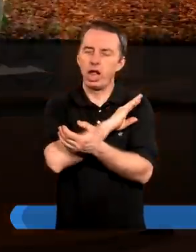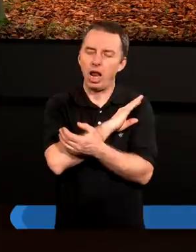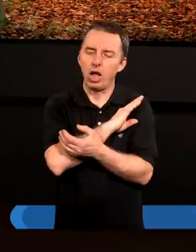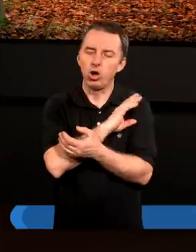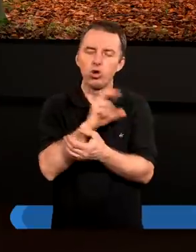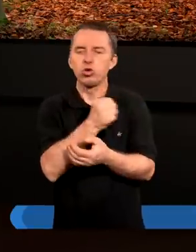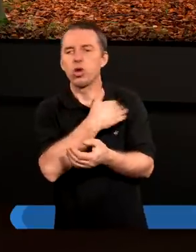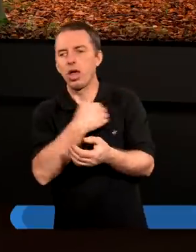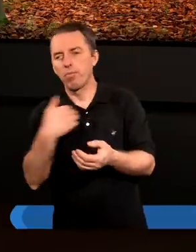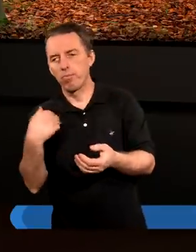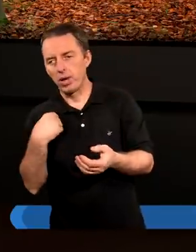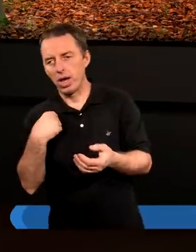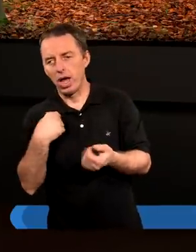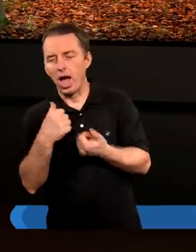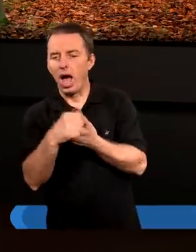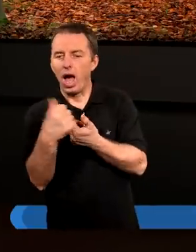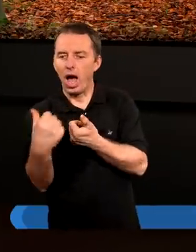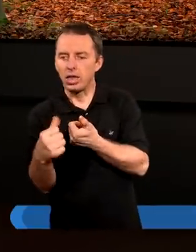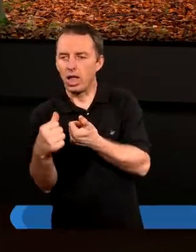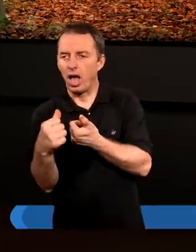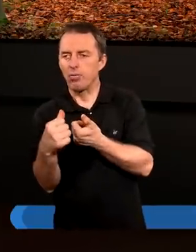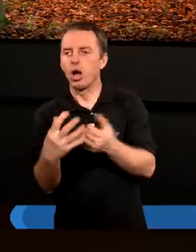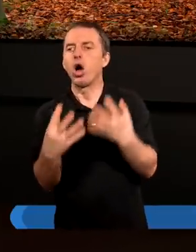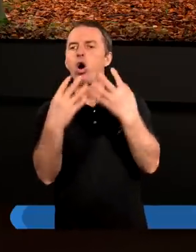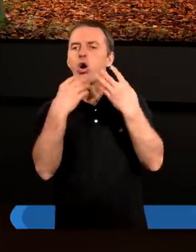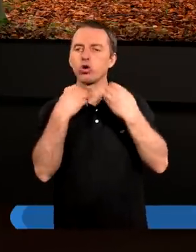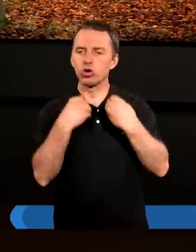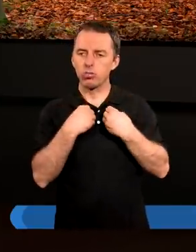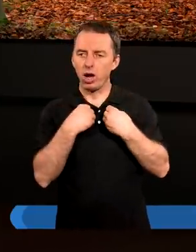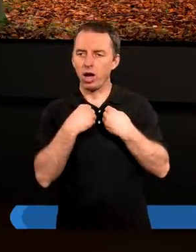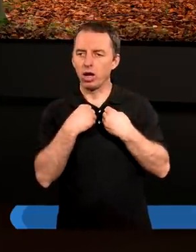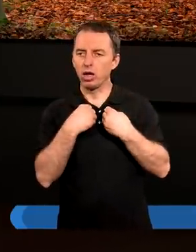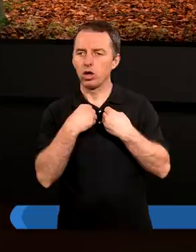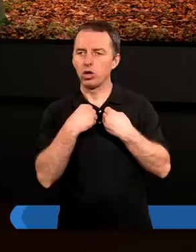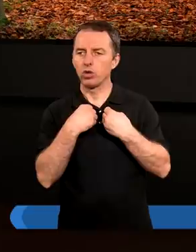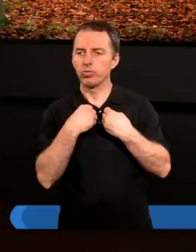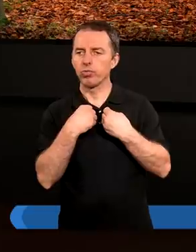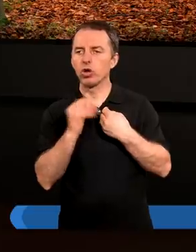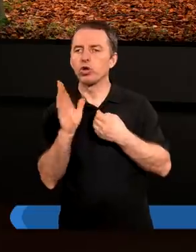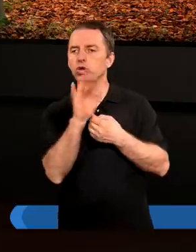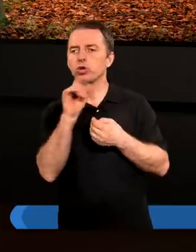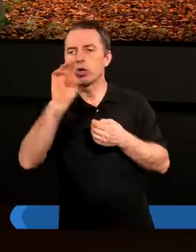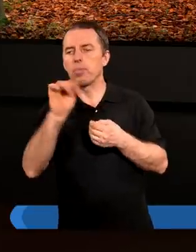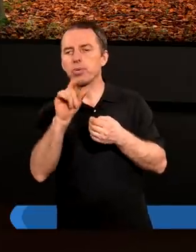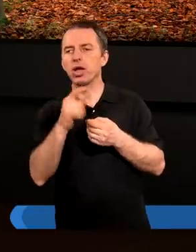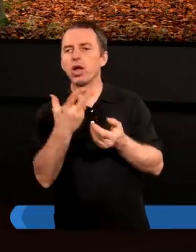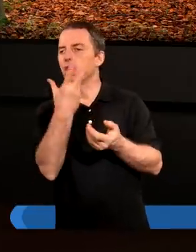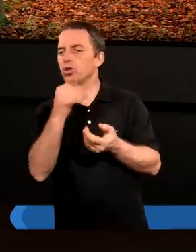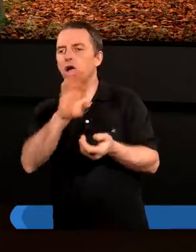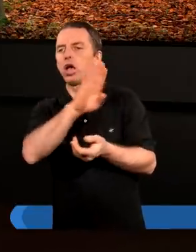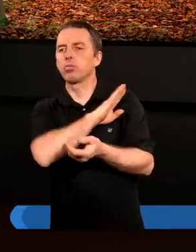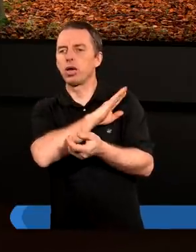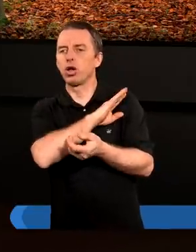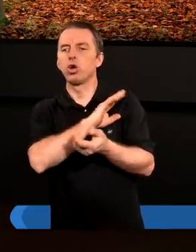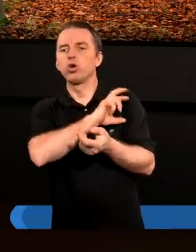Czy my od Adama otrzymaliśmy ten szczep nieśmiertelności czy